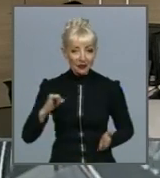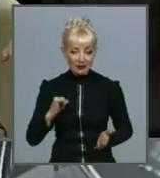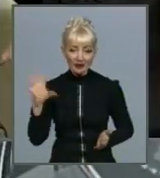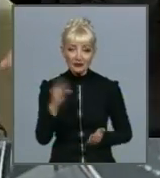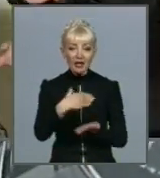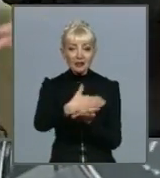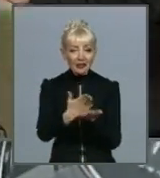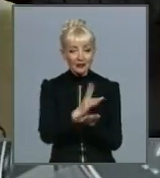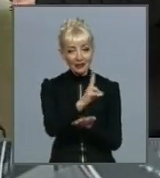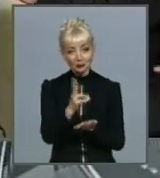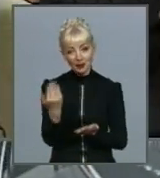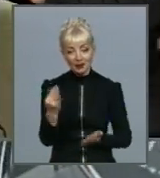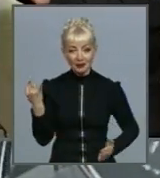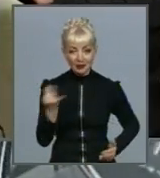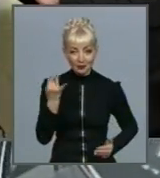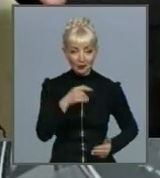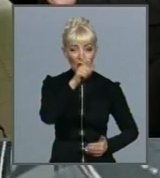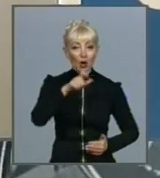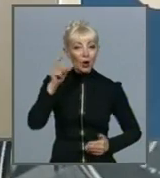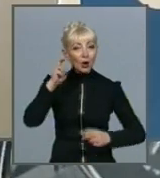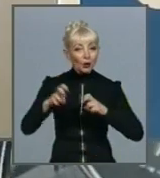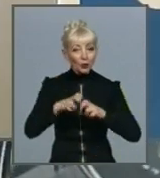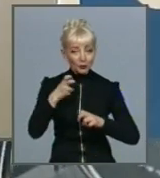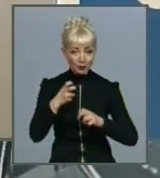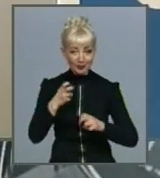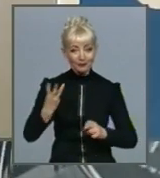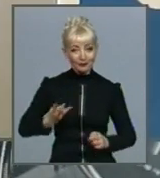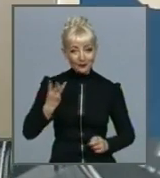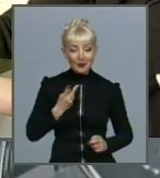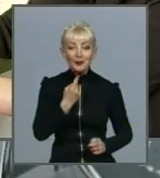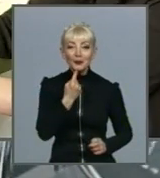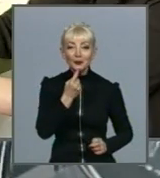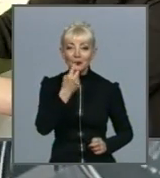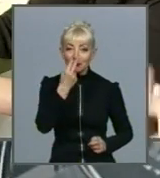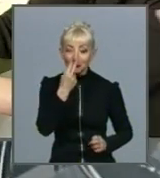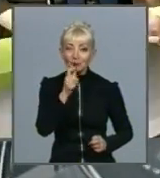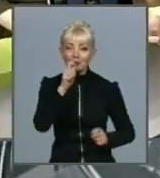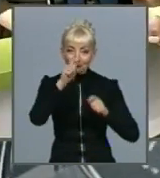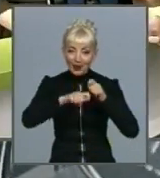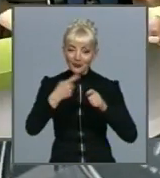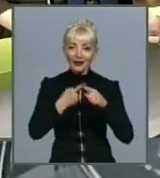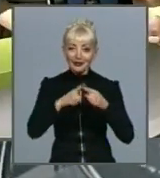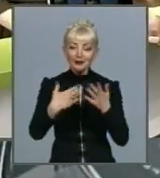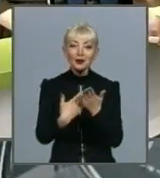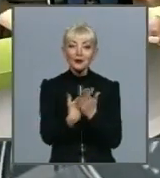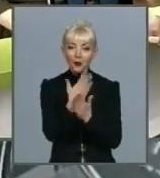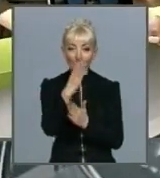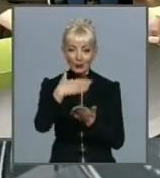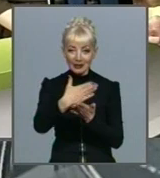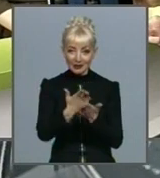інтересують. Люди з вадами слуху охоче тестують новий сервіс. А потім діляться враженнями. Очень удобна